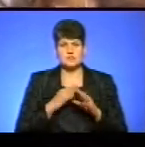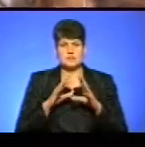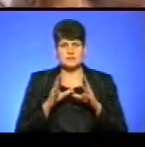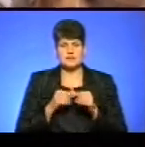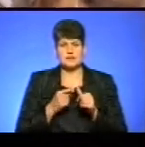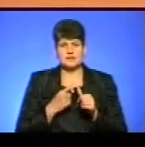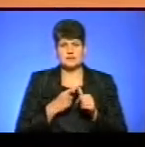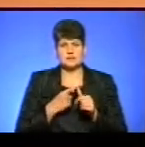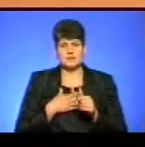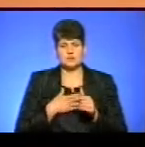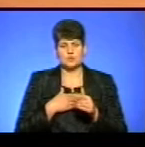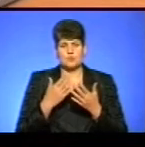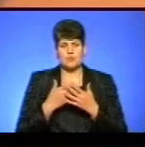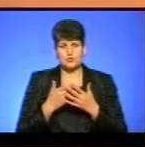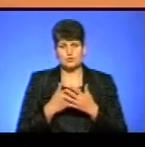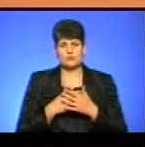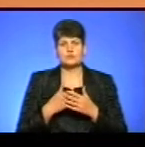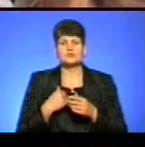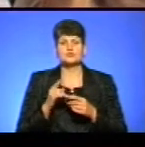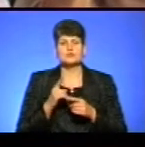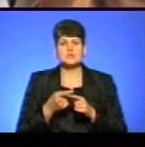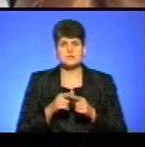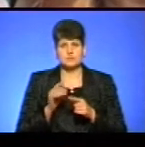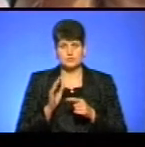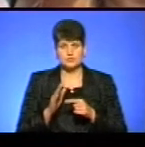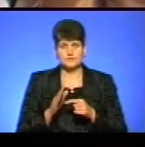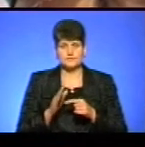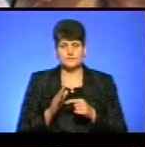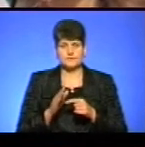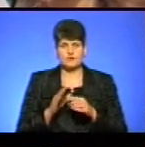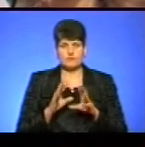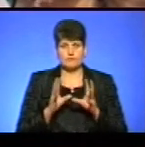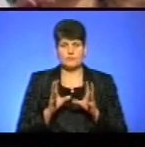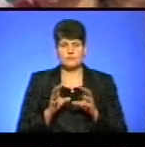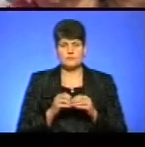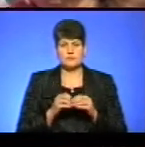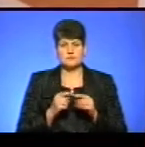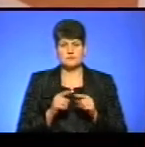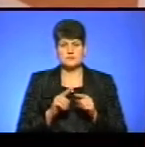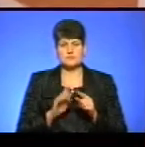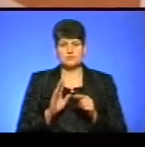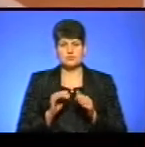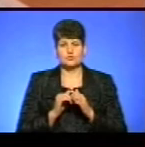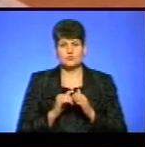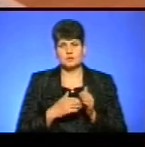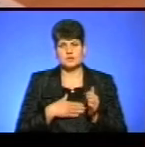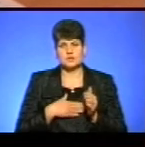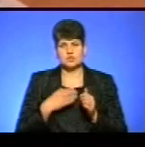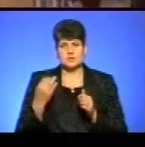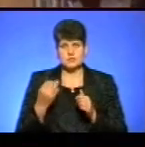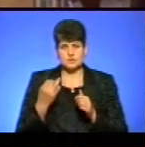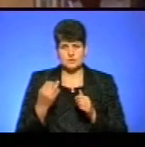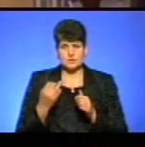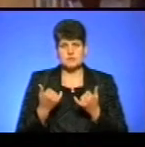мультика «Мир безділі», що воно тут. І фільмують при цій підході кожна наша історія, і ми безділі. Правда?